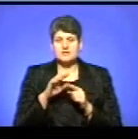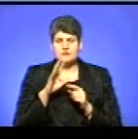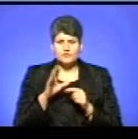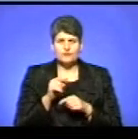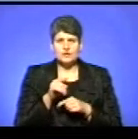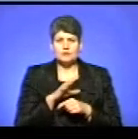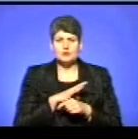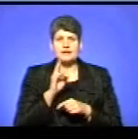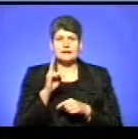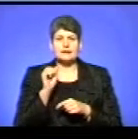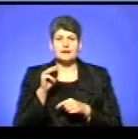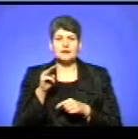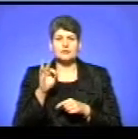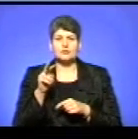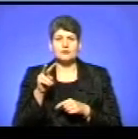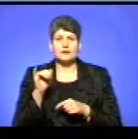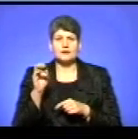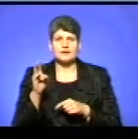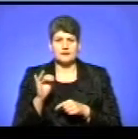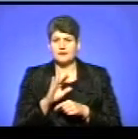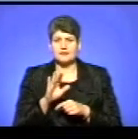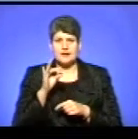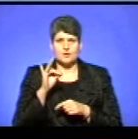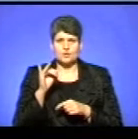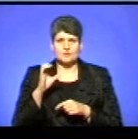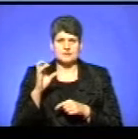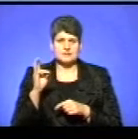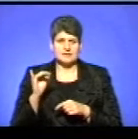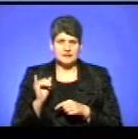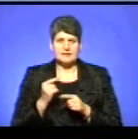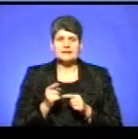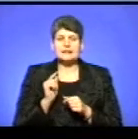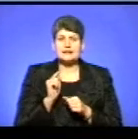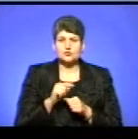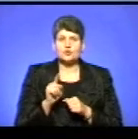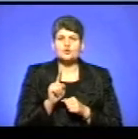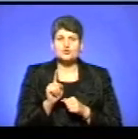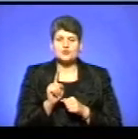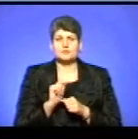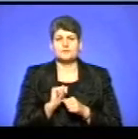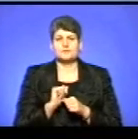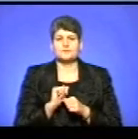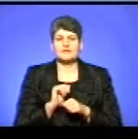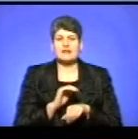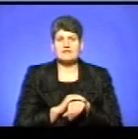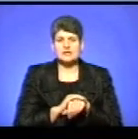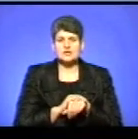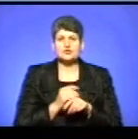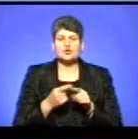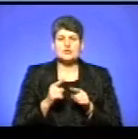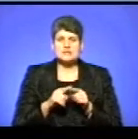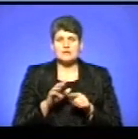не русинами. І для того, щоб... Фактично це було